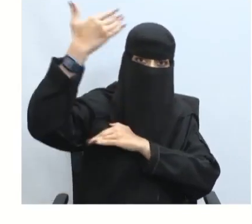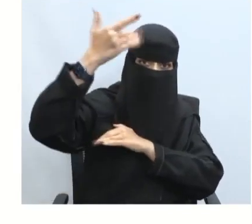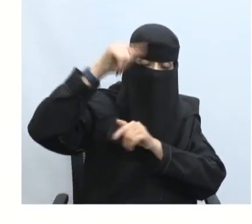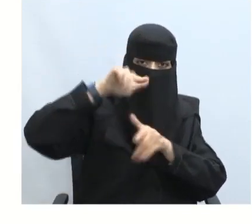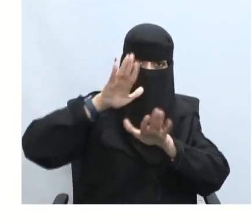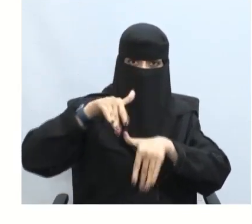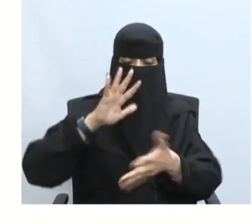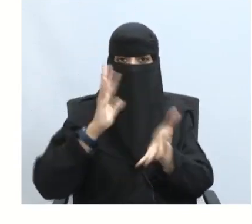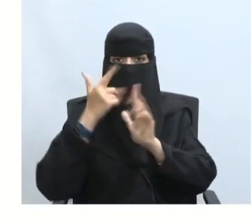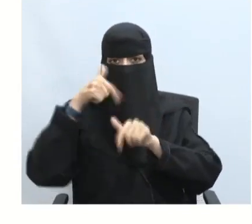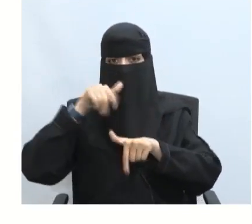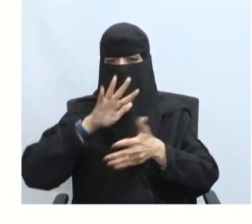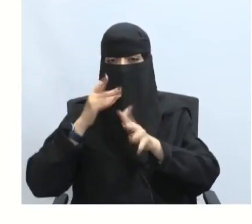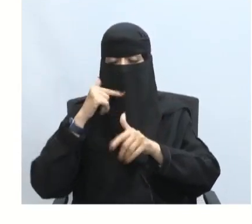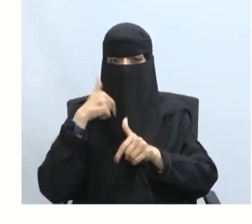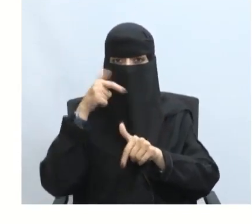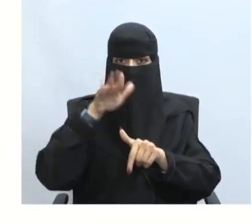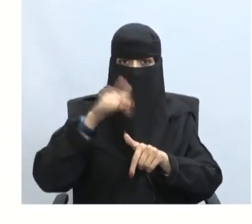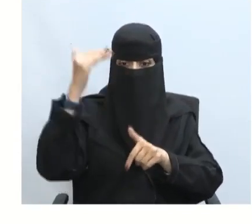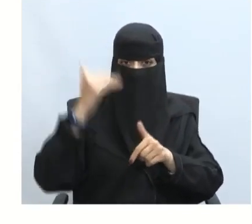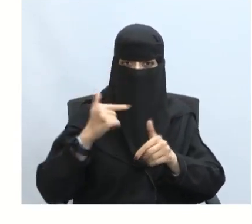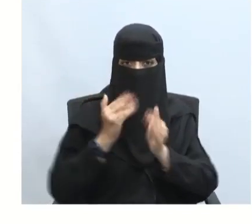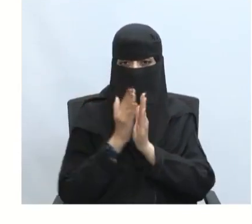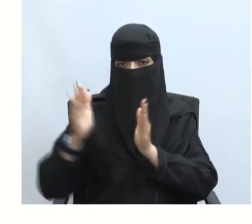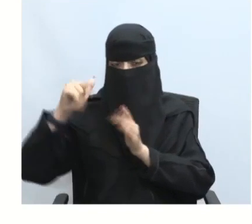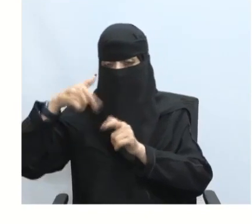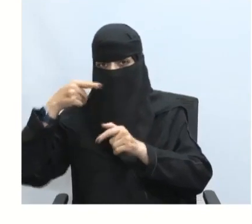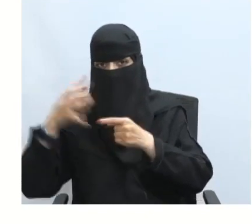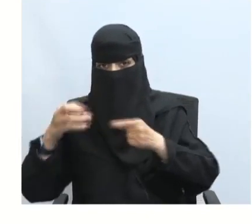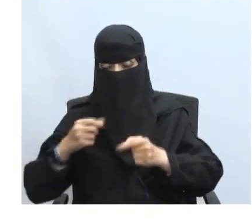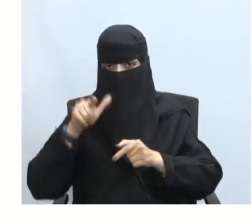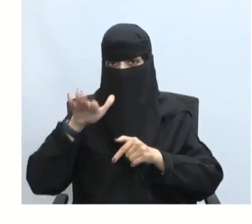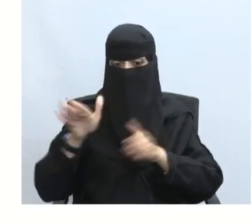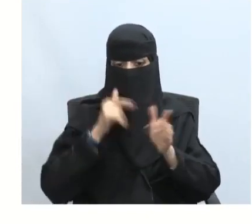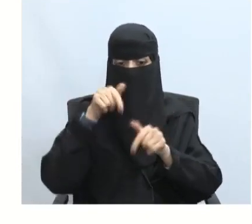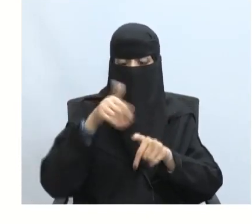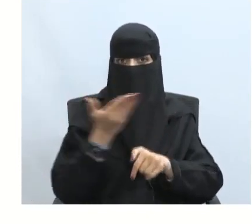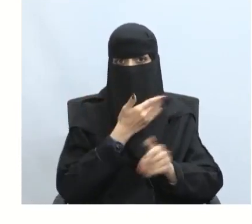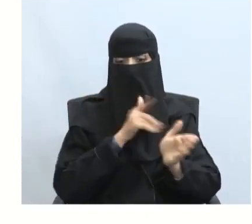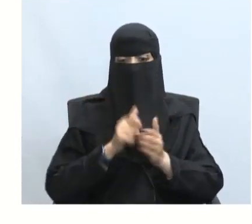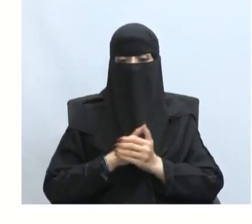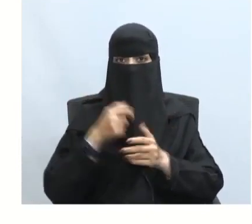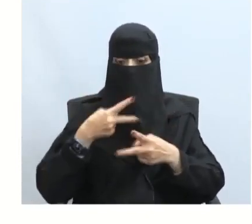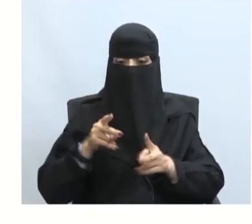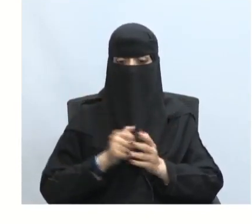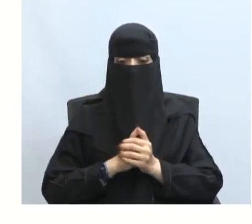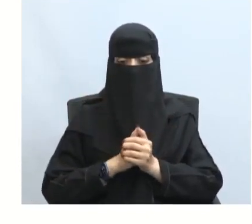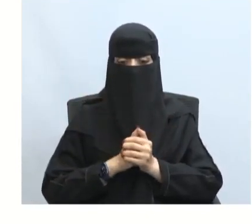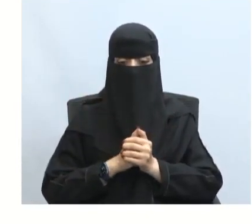في العالم وقدم حلولاً لتفاديها أو التقليل من أثرها نبدأ